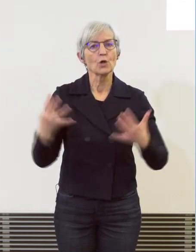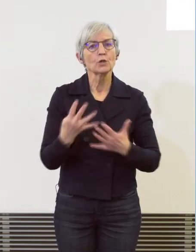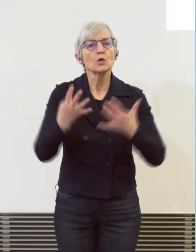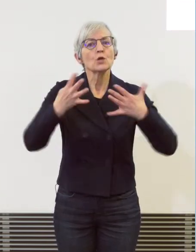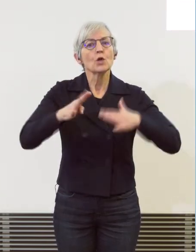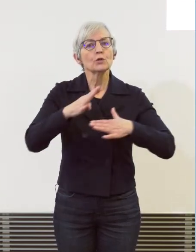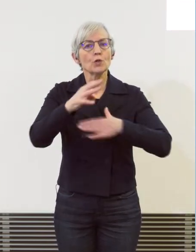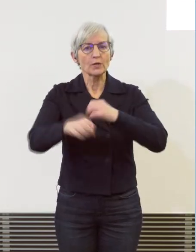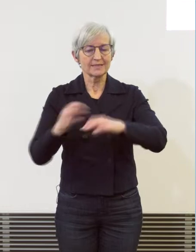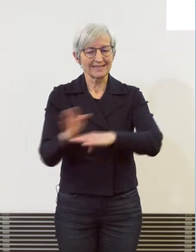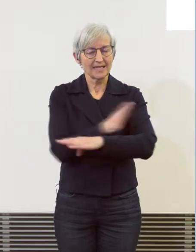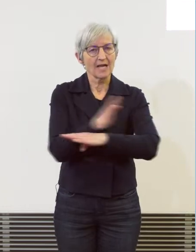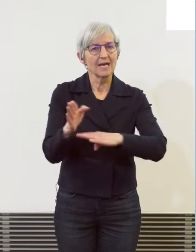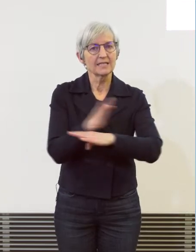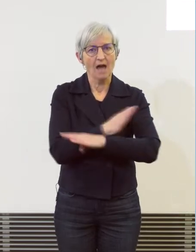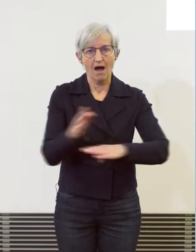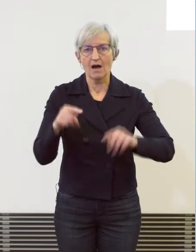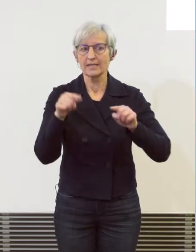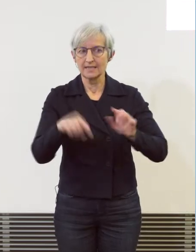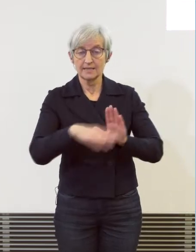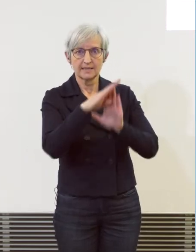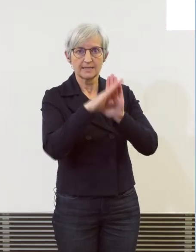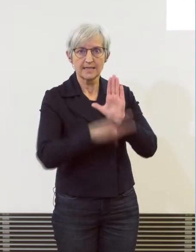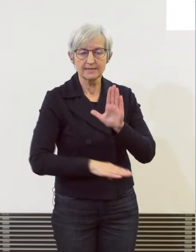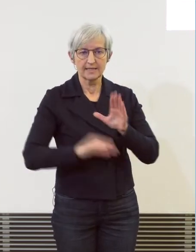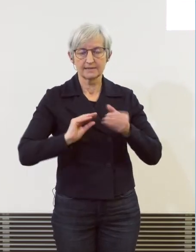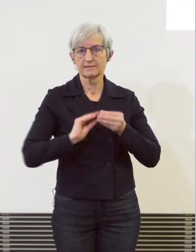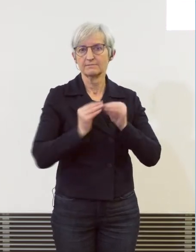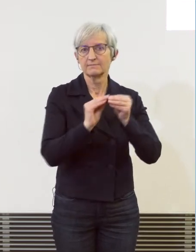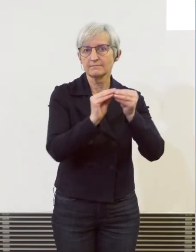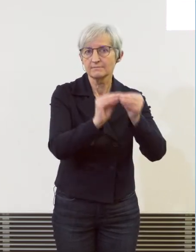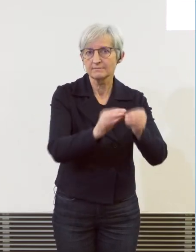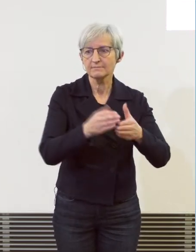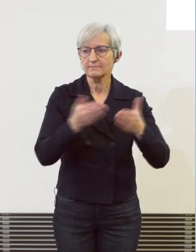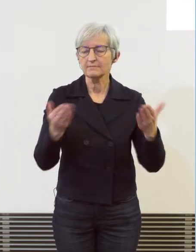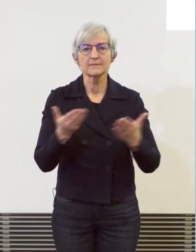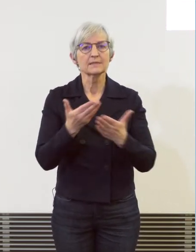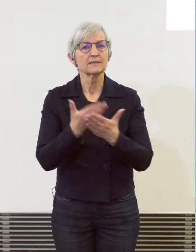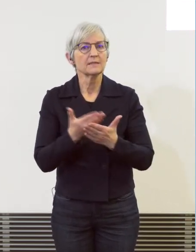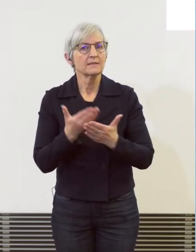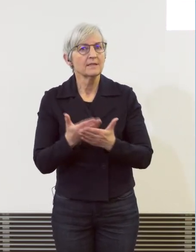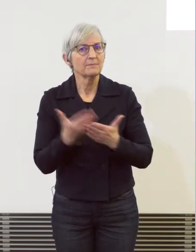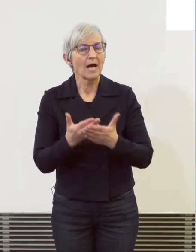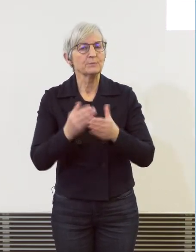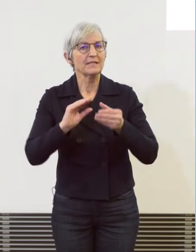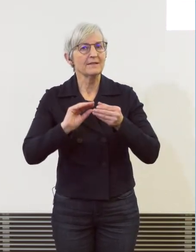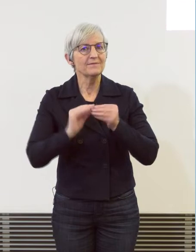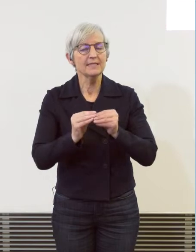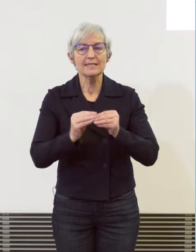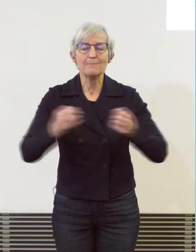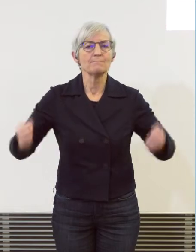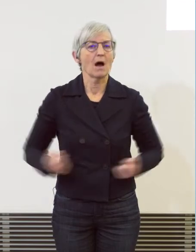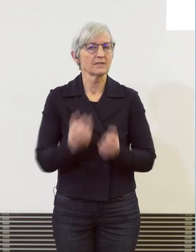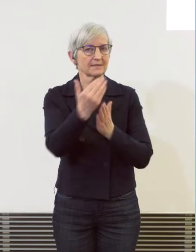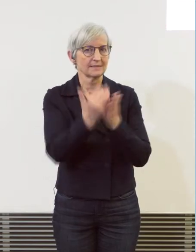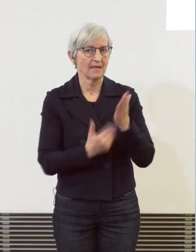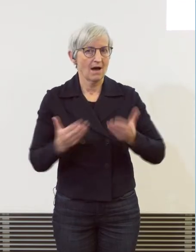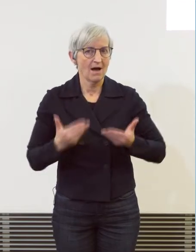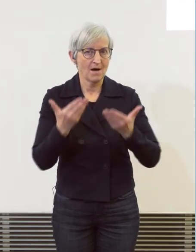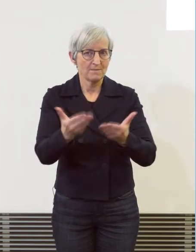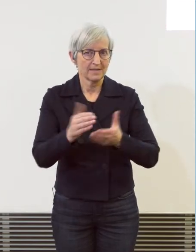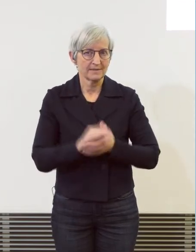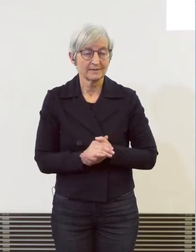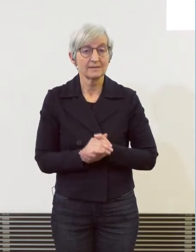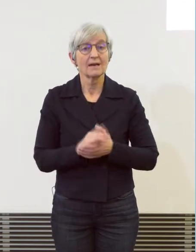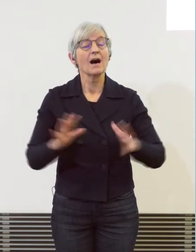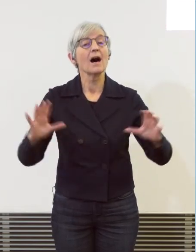gearbeitet haben, diesem Gesetz, wie man jetzt auch Stalking-Tapestand kann. Fakt ist, und das lässt sich nicht wegdiskutieren,